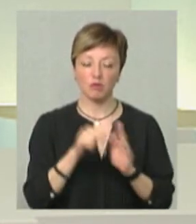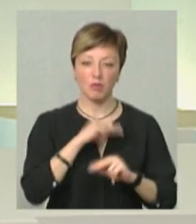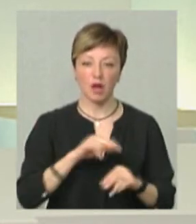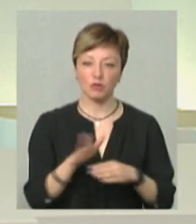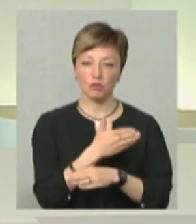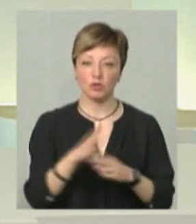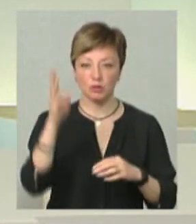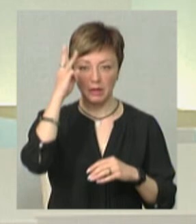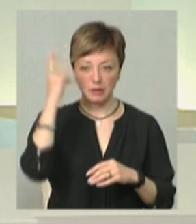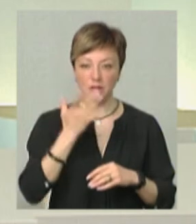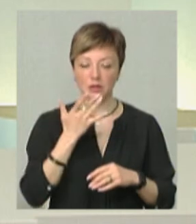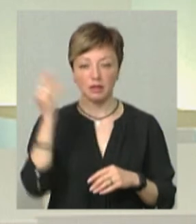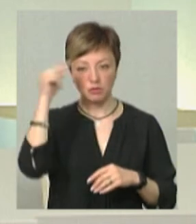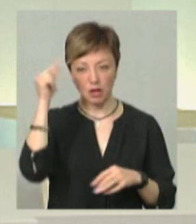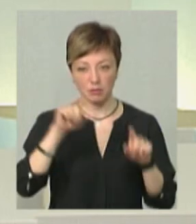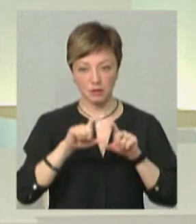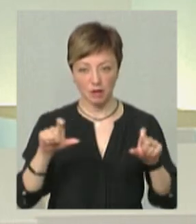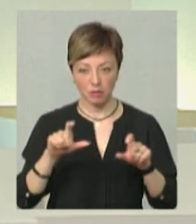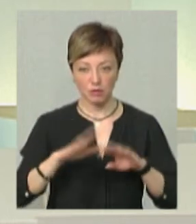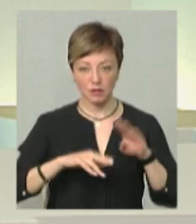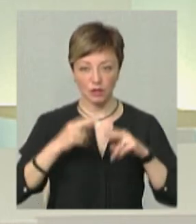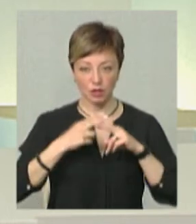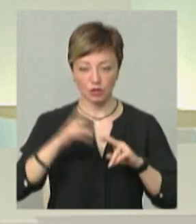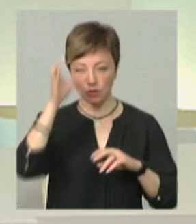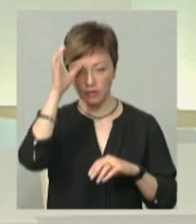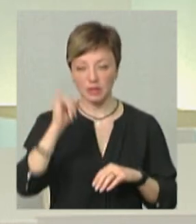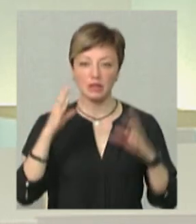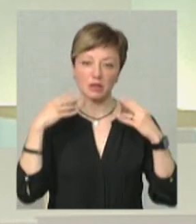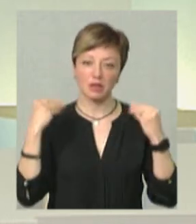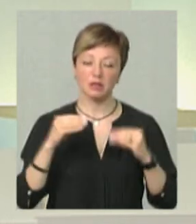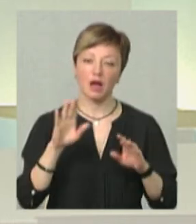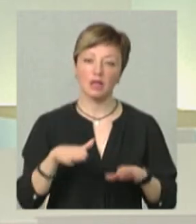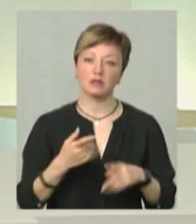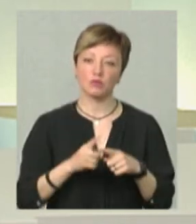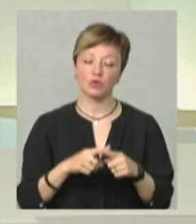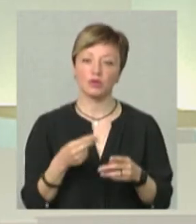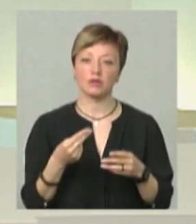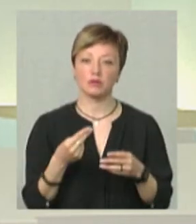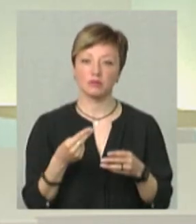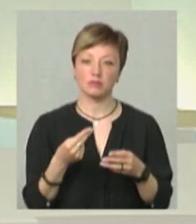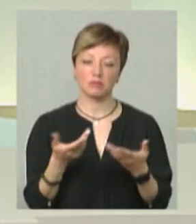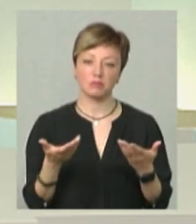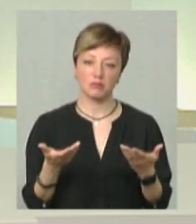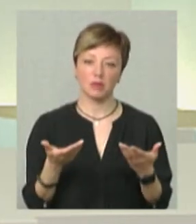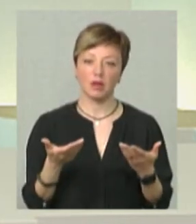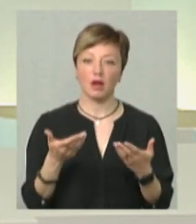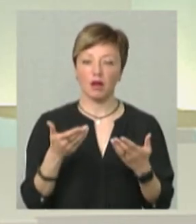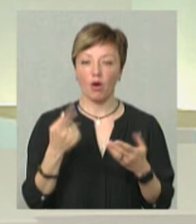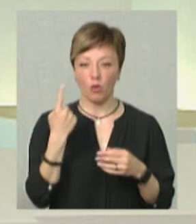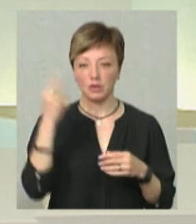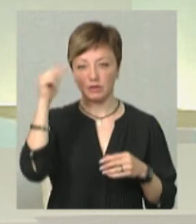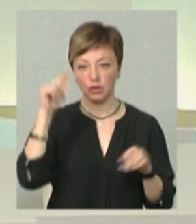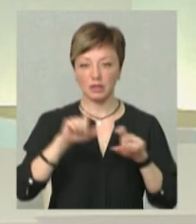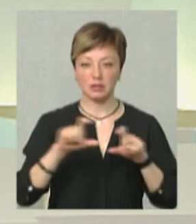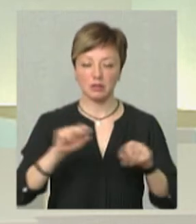співпрацю між Хмельницьким навчальним закладом професійно-технічної освіти і Нідерландським. Нехай це буде Сума колечок, наприклад, такий партнер.